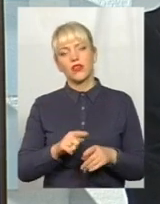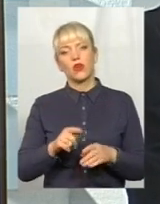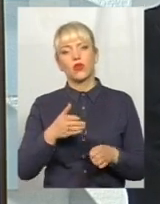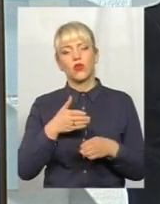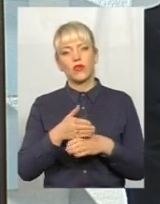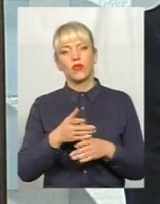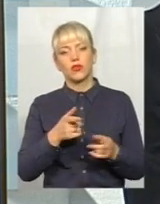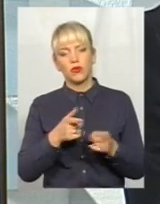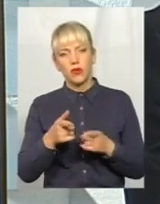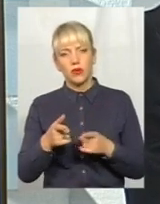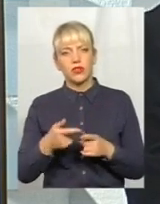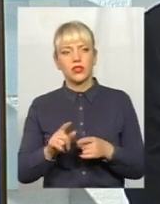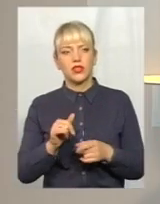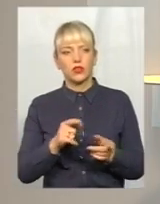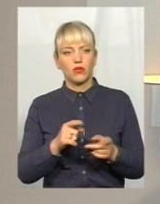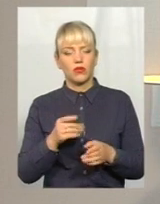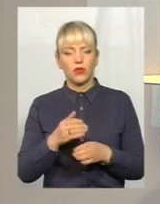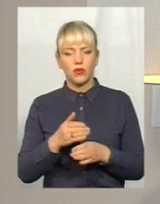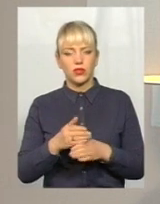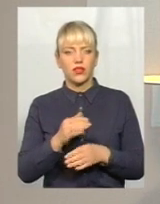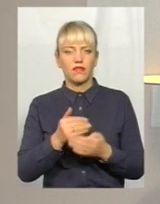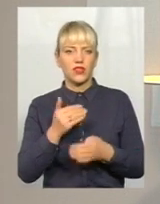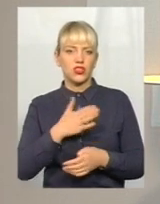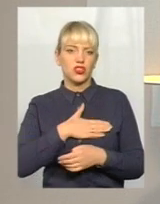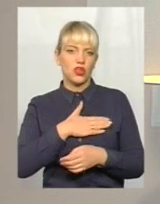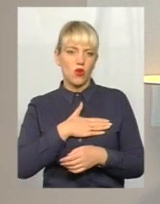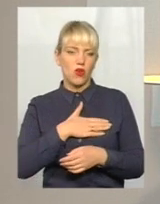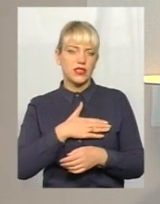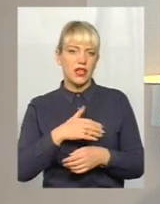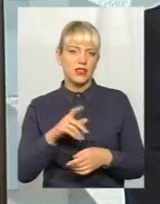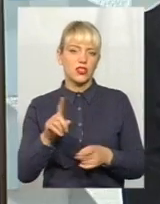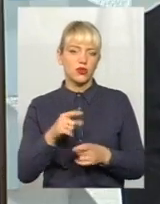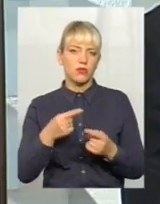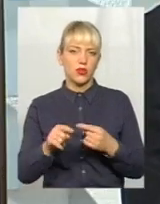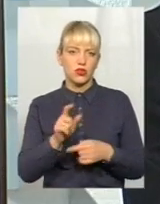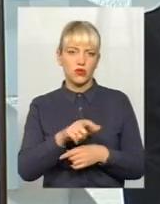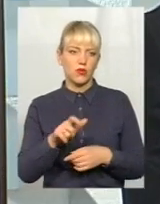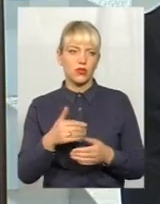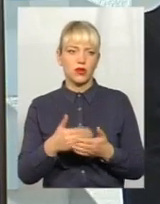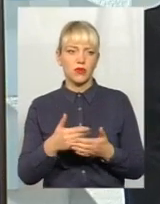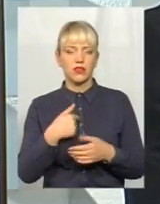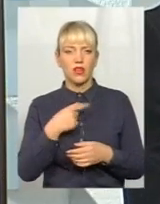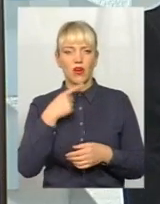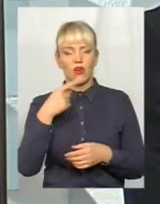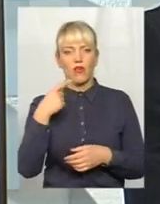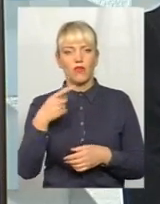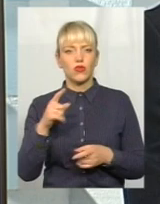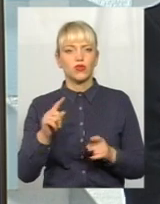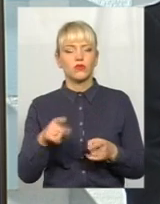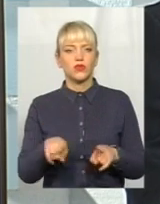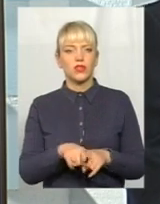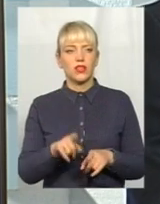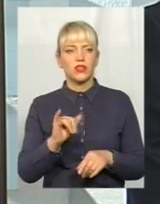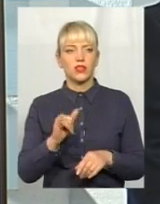допомогти, допомогти від щирого серця, щоб і іншим людям. Наприклад, я це говорю, чому так?